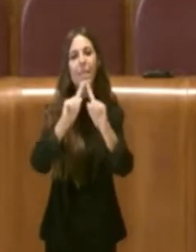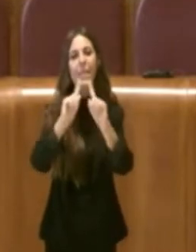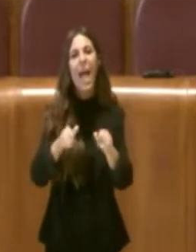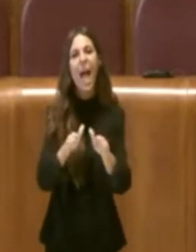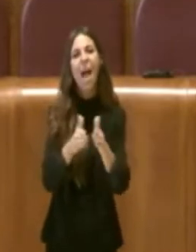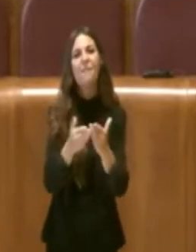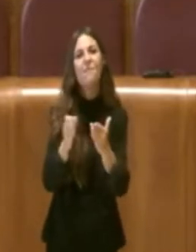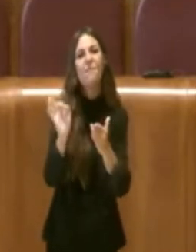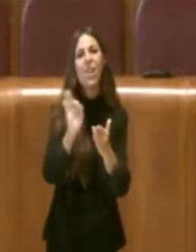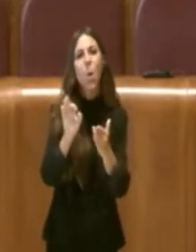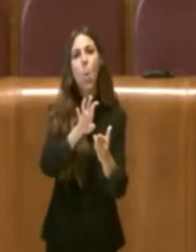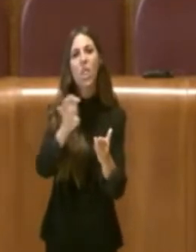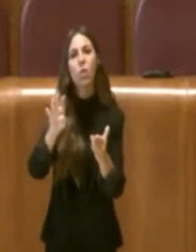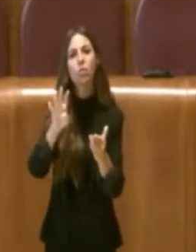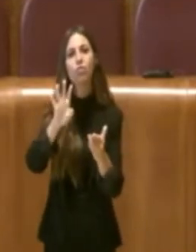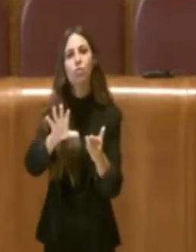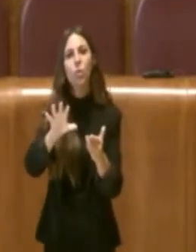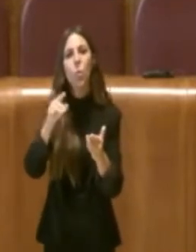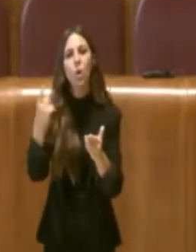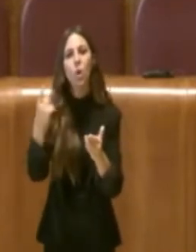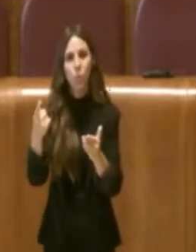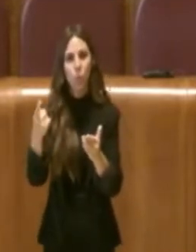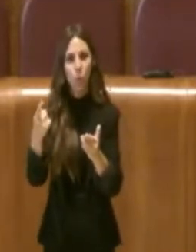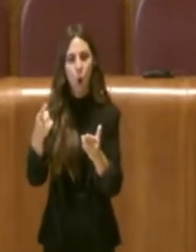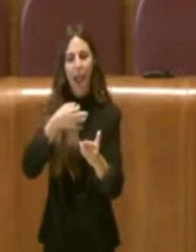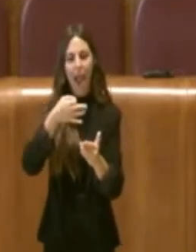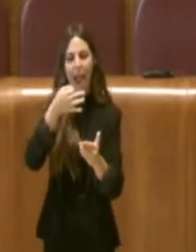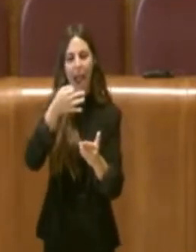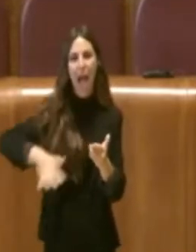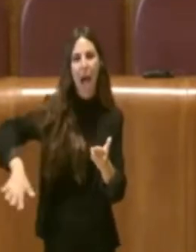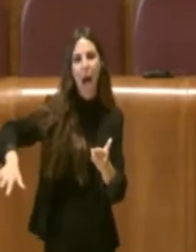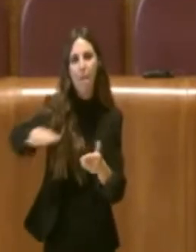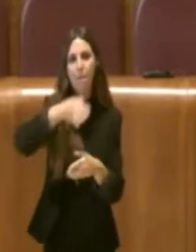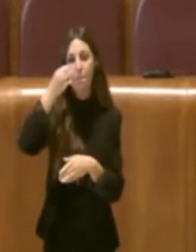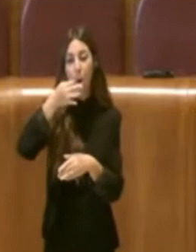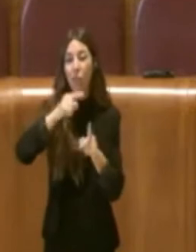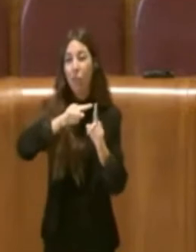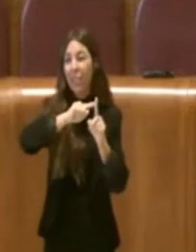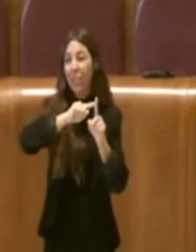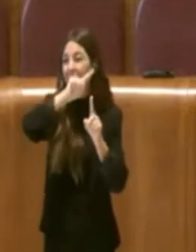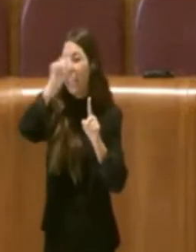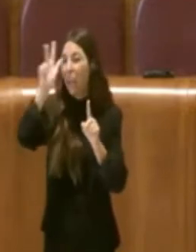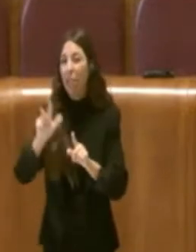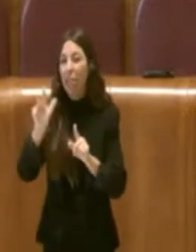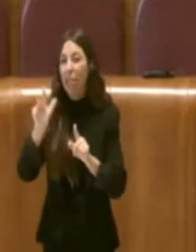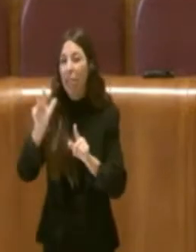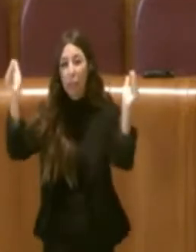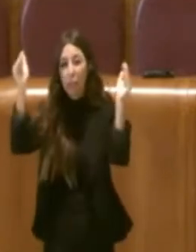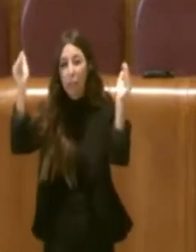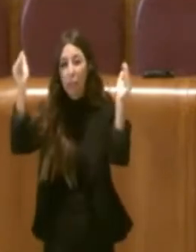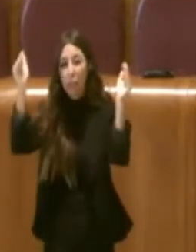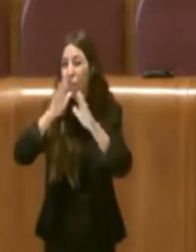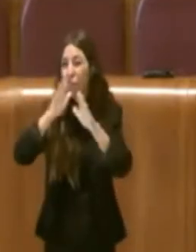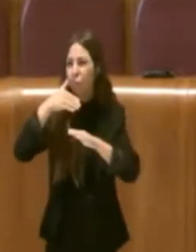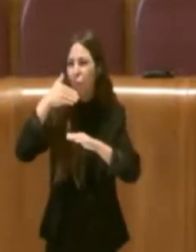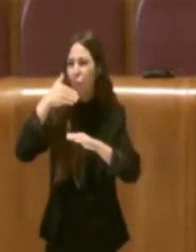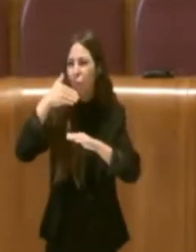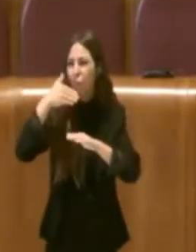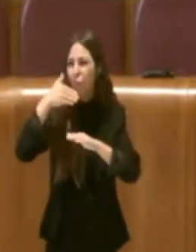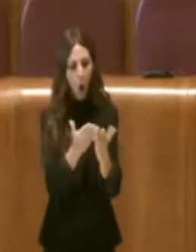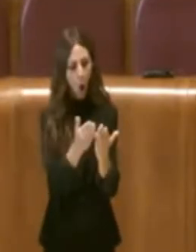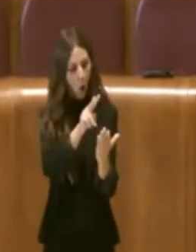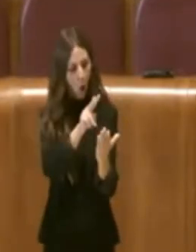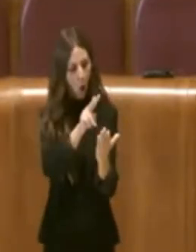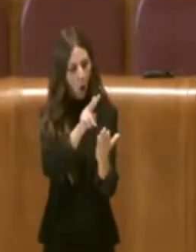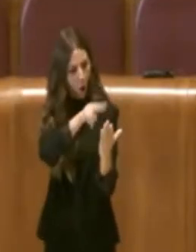451 di Campo dei Fiori fino alle 3 di notte all'esterno a leggere proprio Fahrenheit